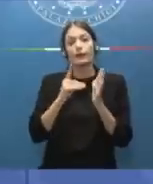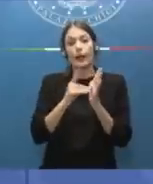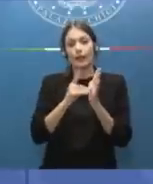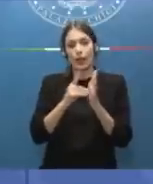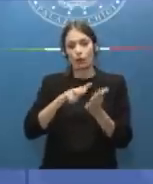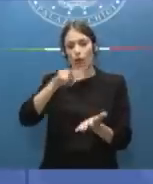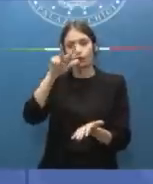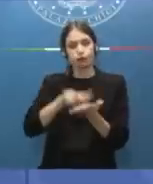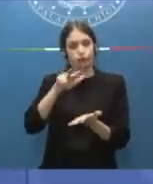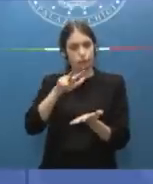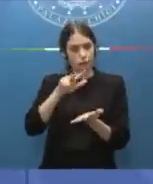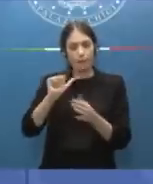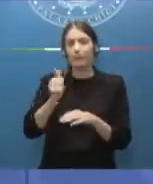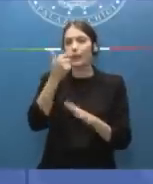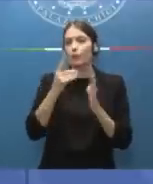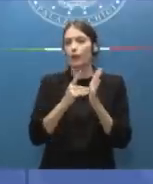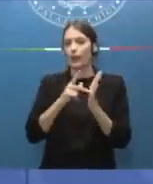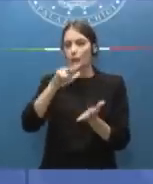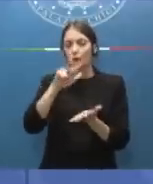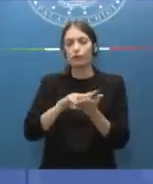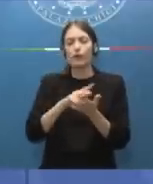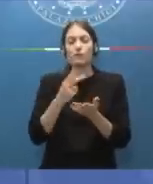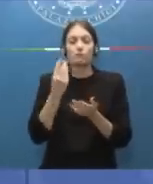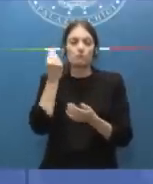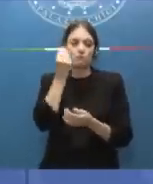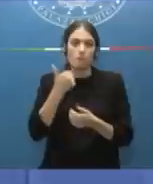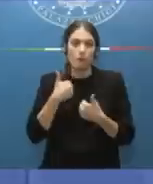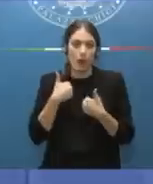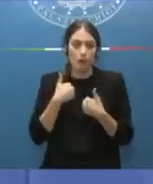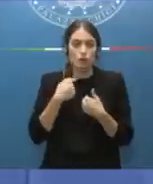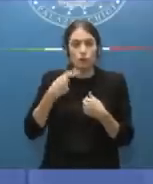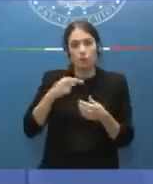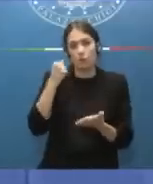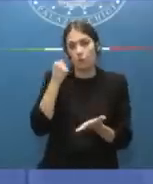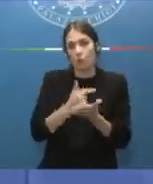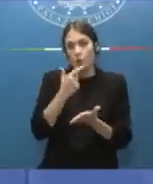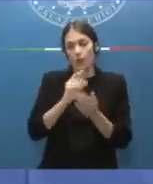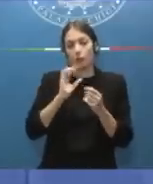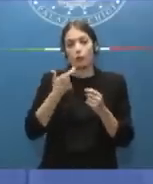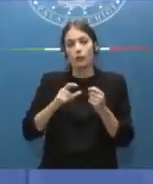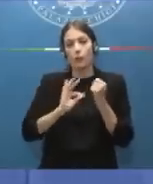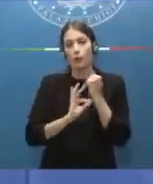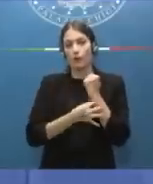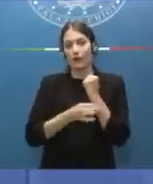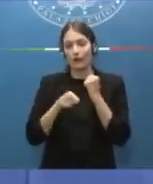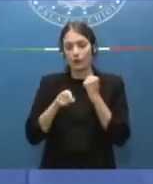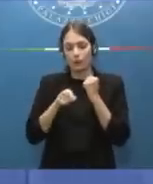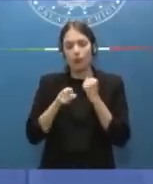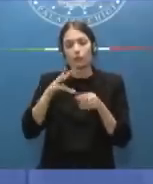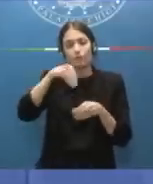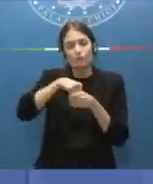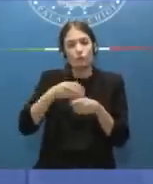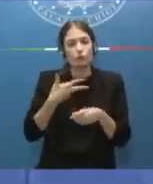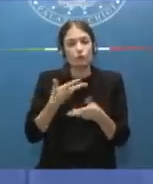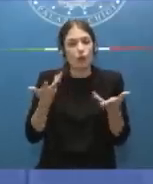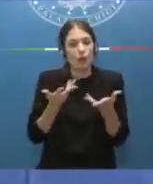un primo decreto che, secondo me, è molto importante per i provvedimenti che porta al suo interno,